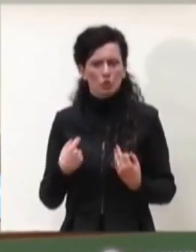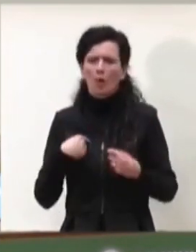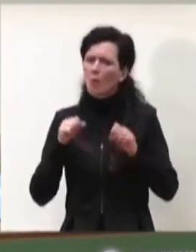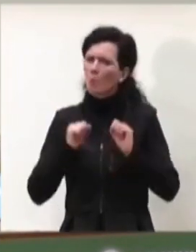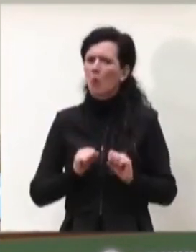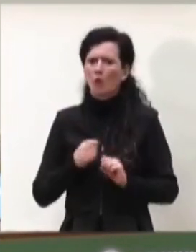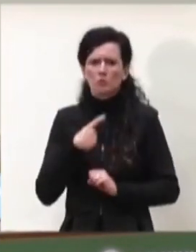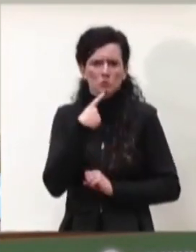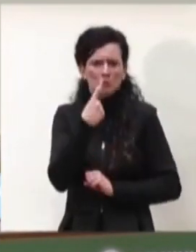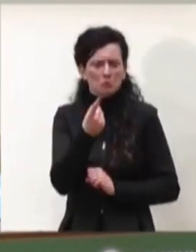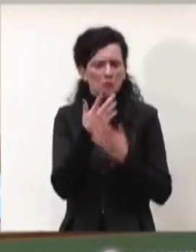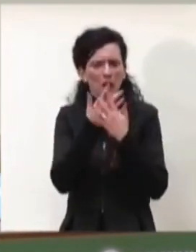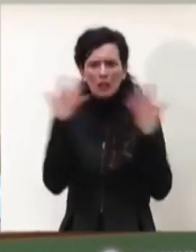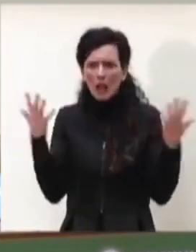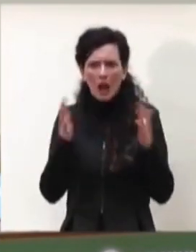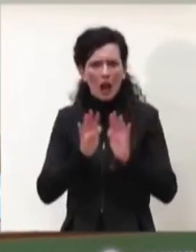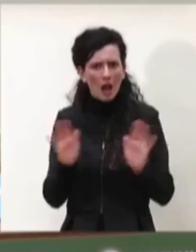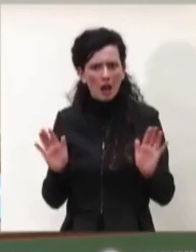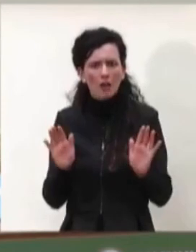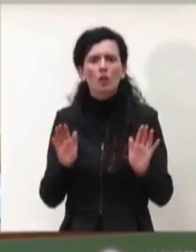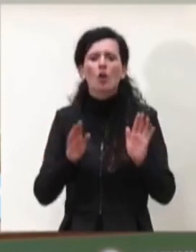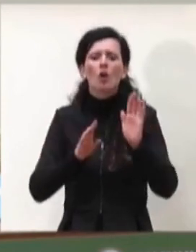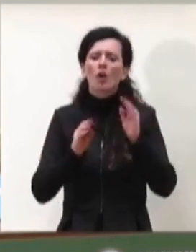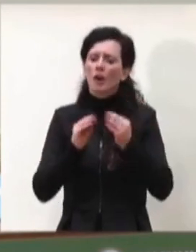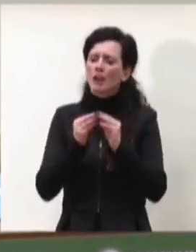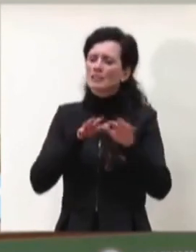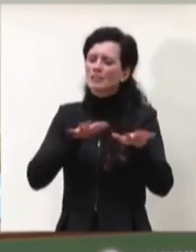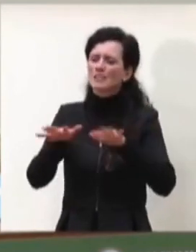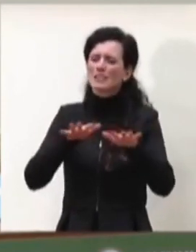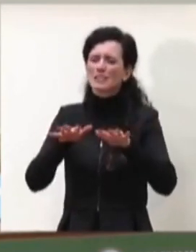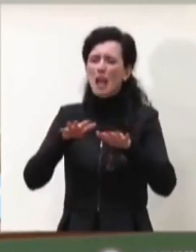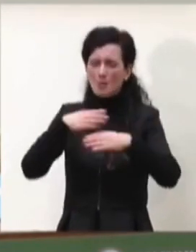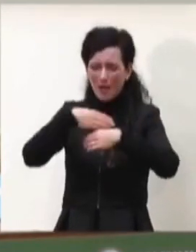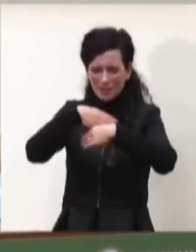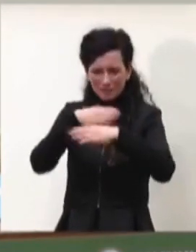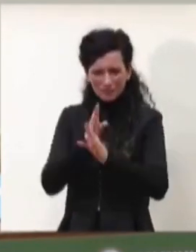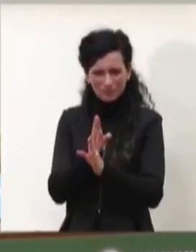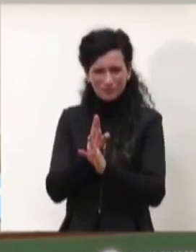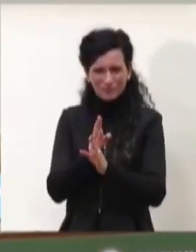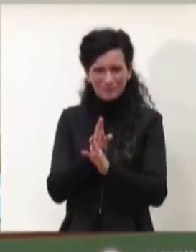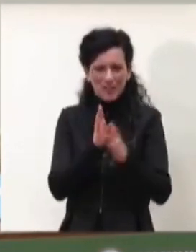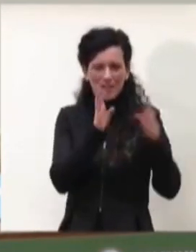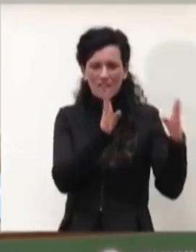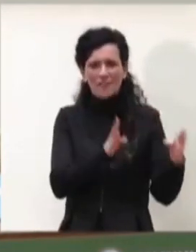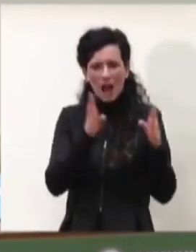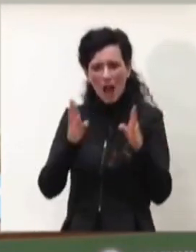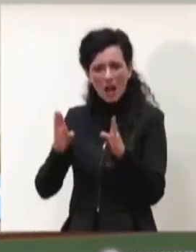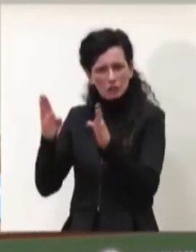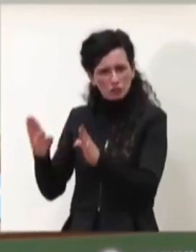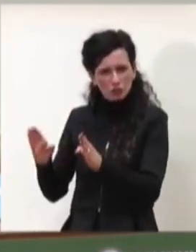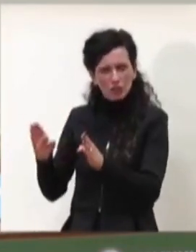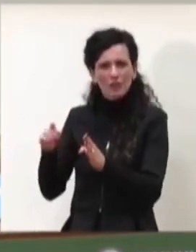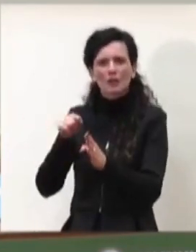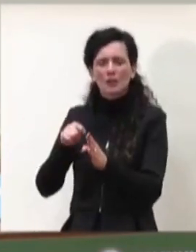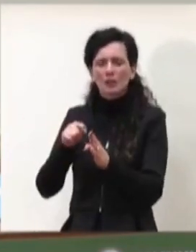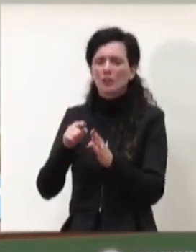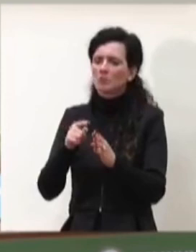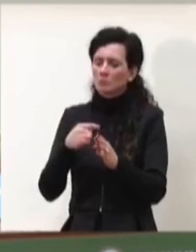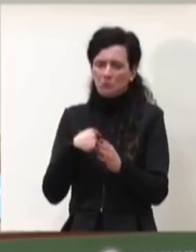netta dell'efficacia del sistema in stratificazione di fasce che è stato